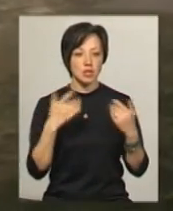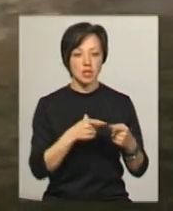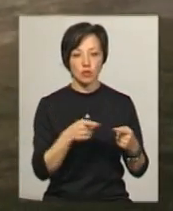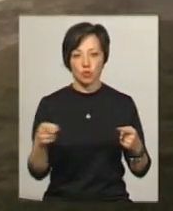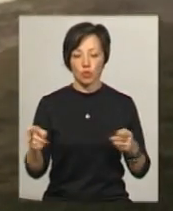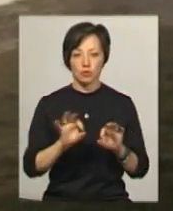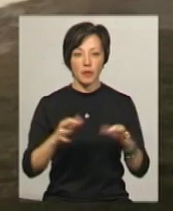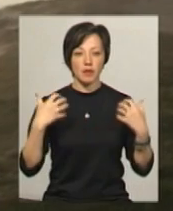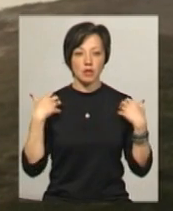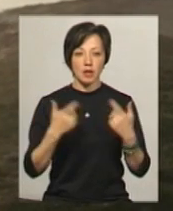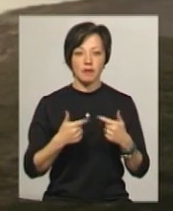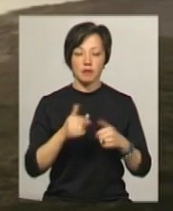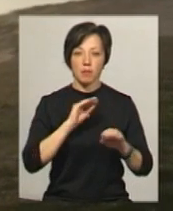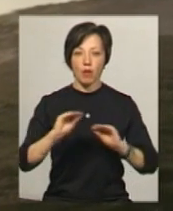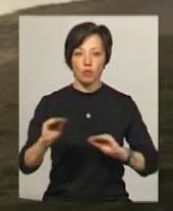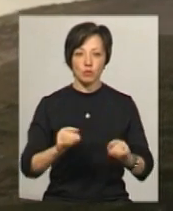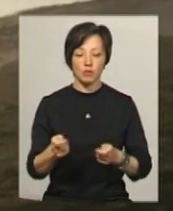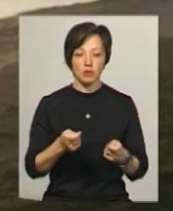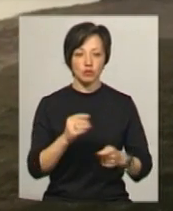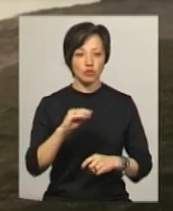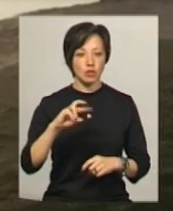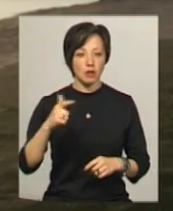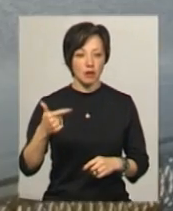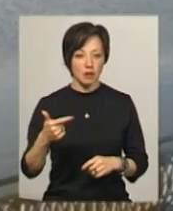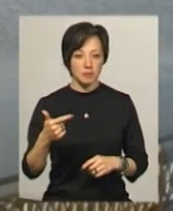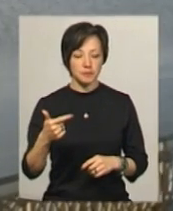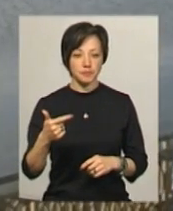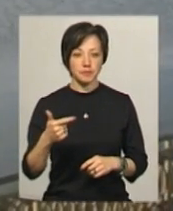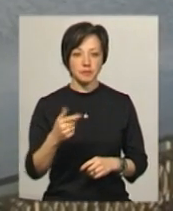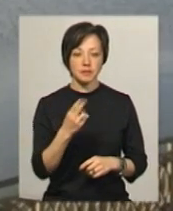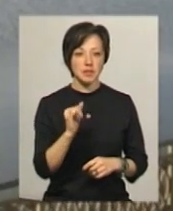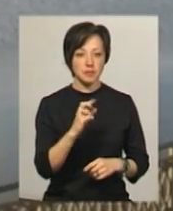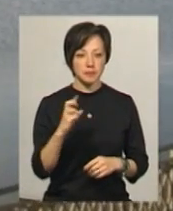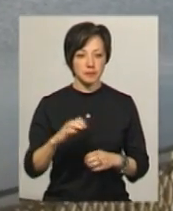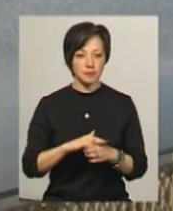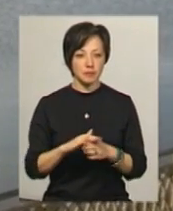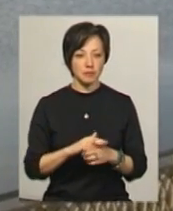розповіла начальник відділу благоустрою управління житлово-комунального господарства Тетяна Циб